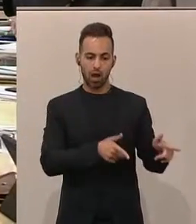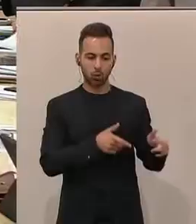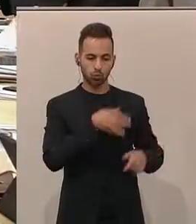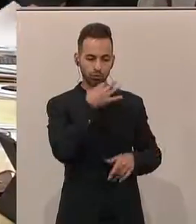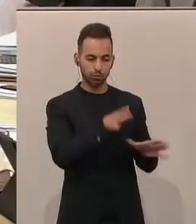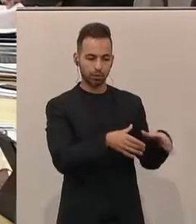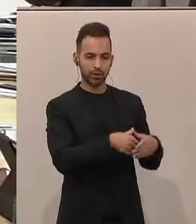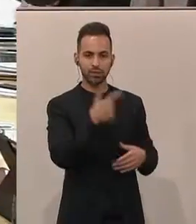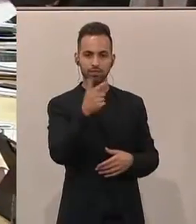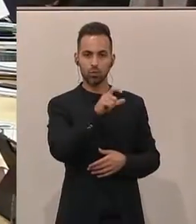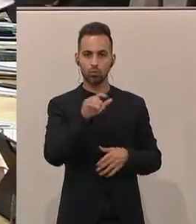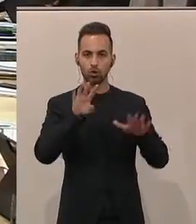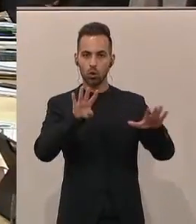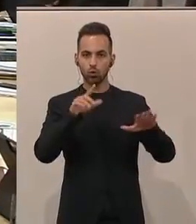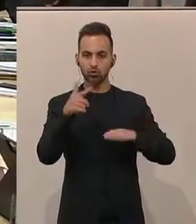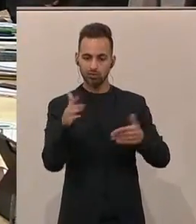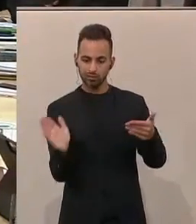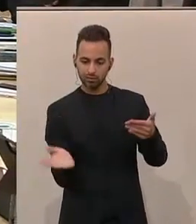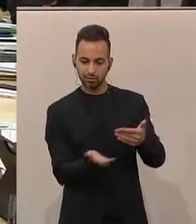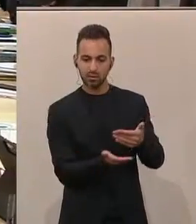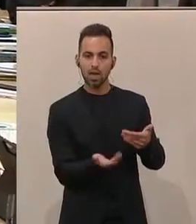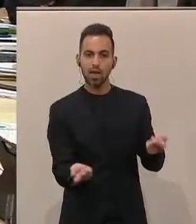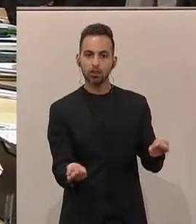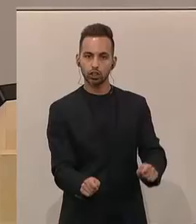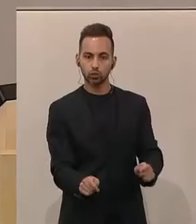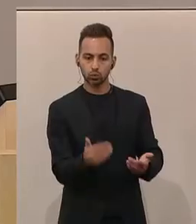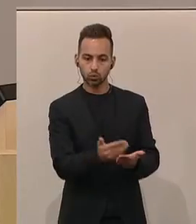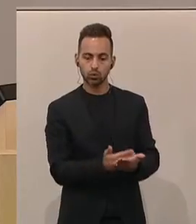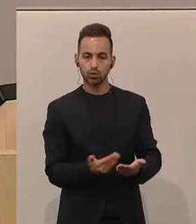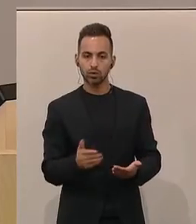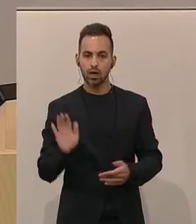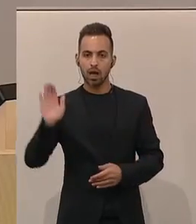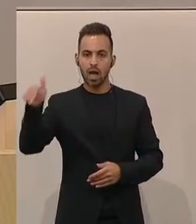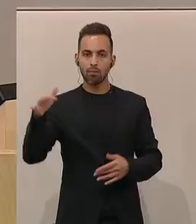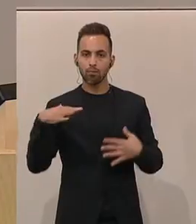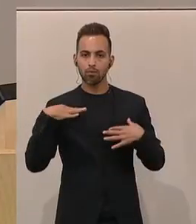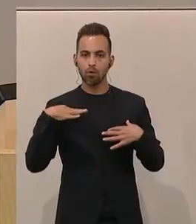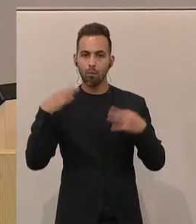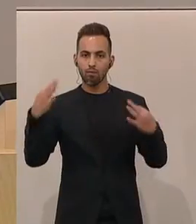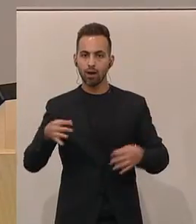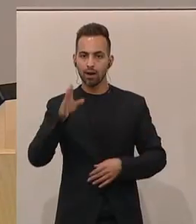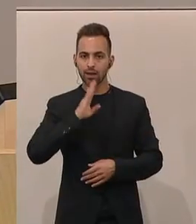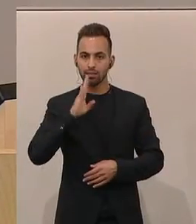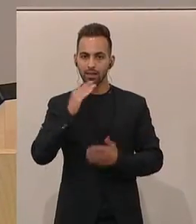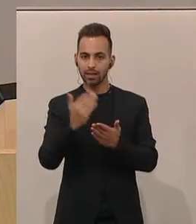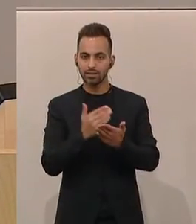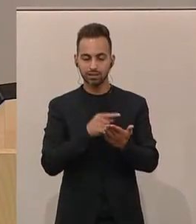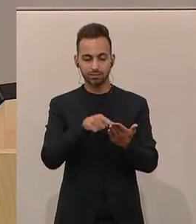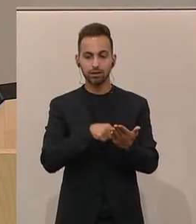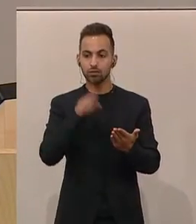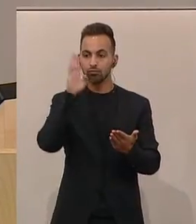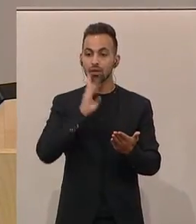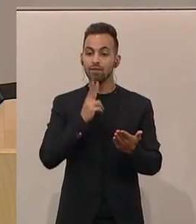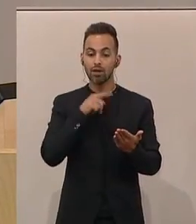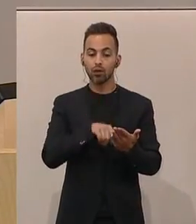229 der Beilagen angeschlossenen Entschließung betreffend Heimopferrentengesetz. Ich bitte jene Damen und Herren,